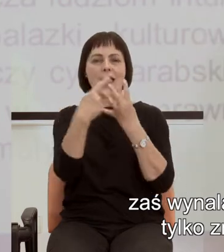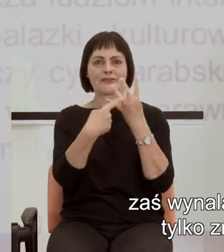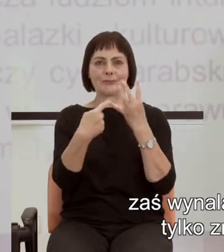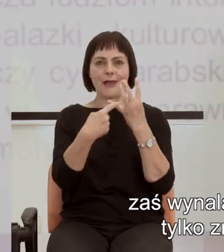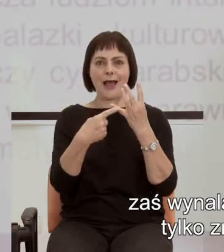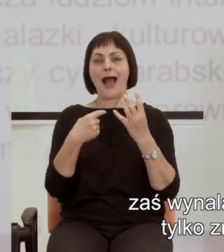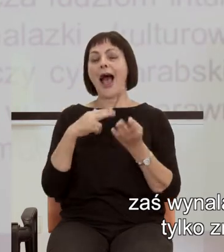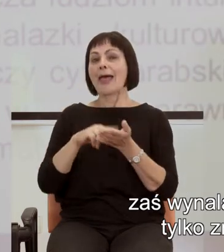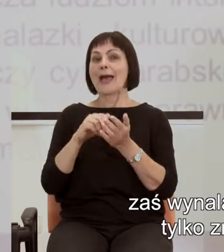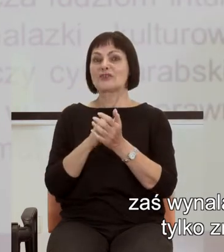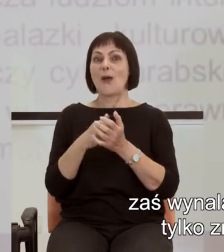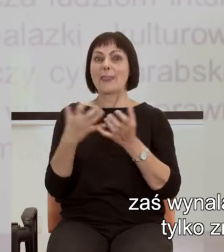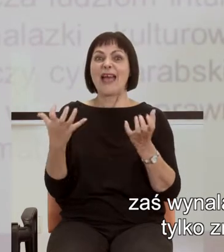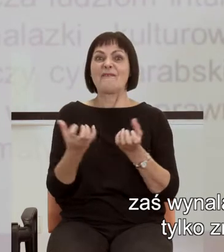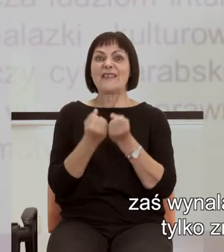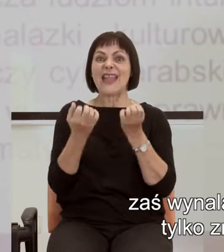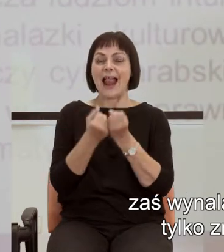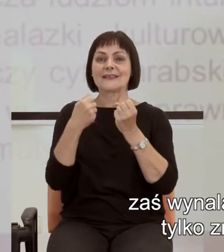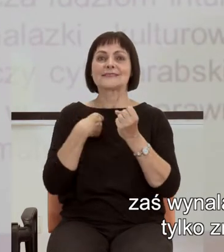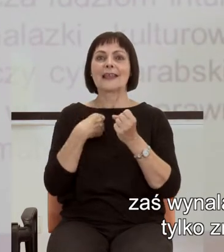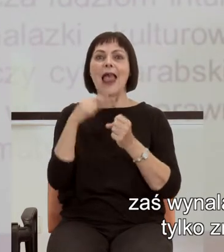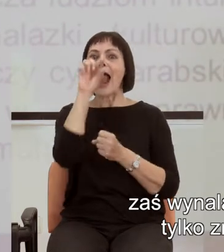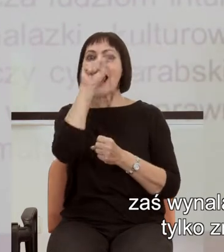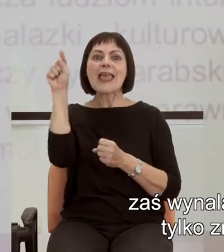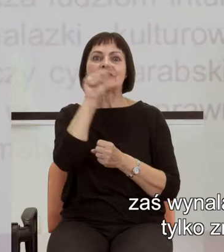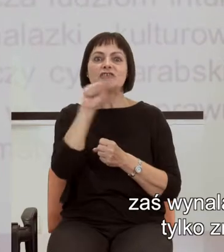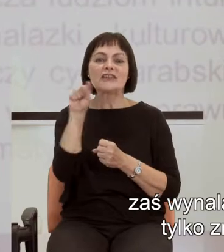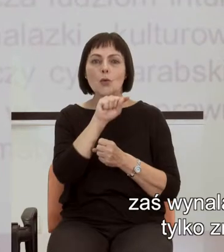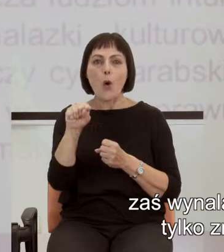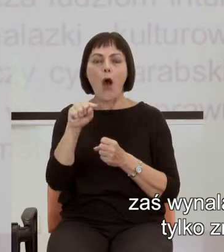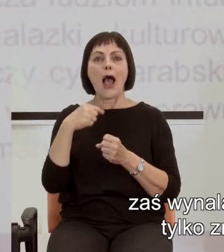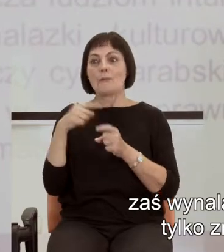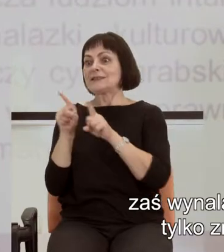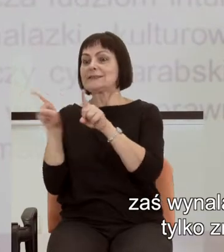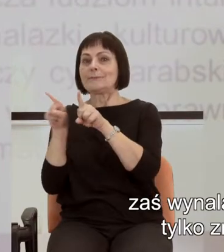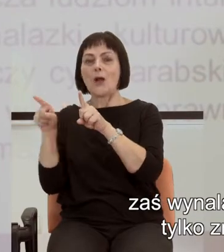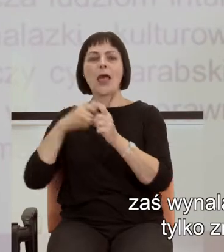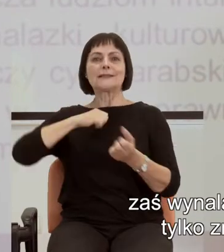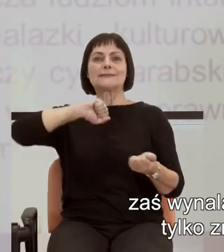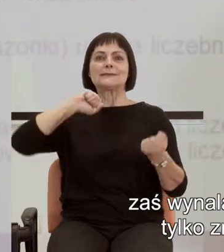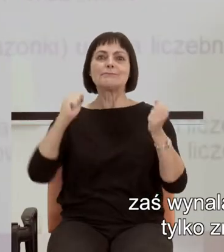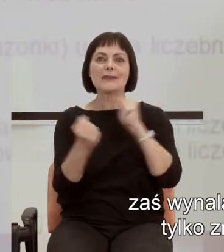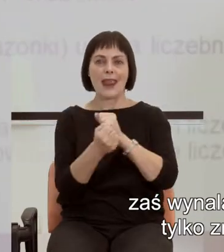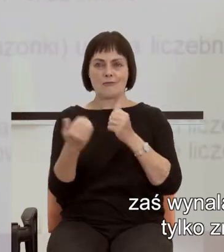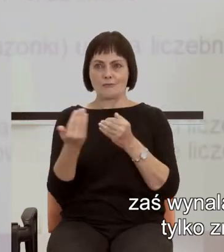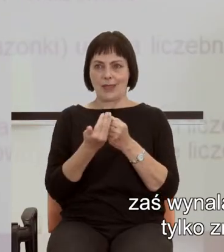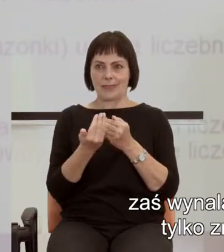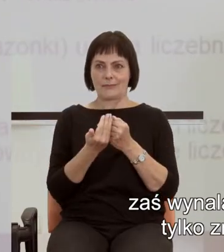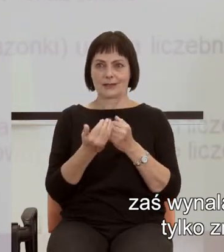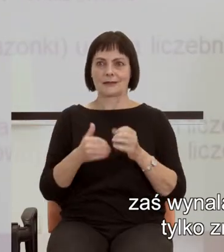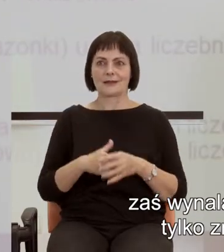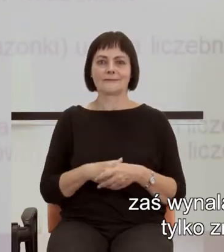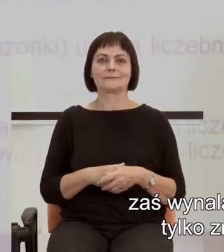takie jak liczydło czy symbole, tylko zmieniają go w pełnoprawną matematykę.